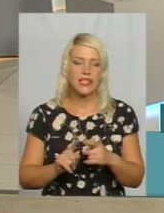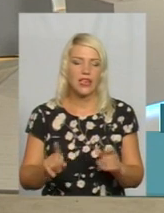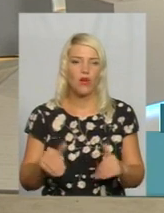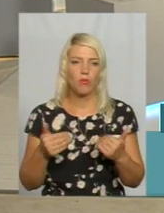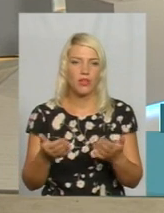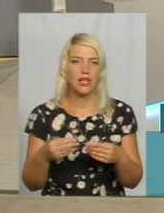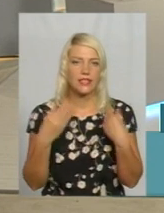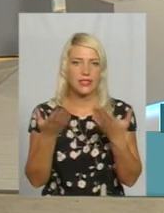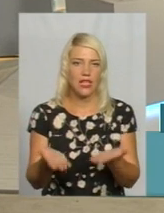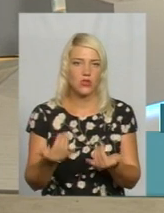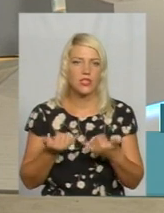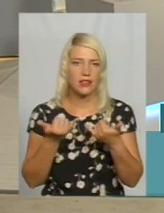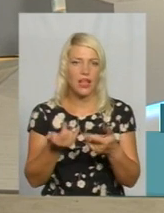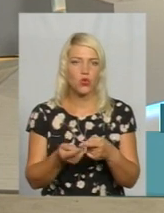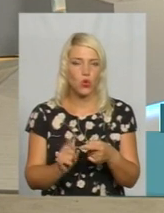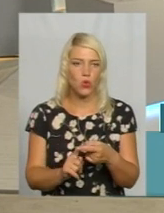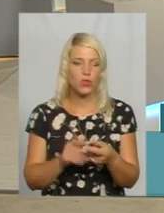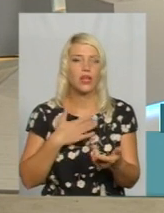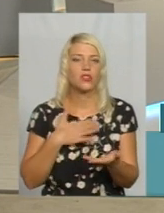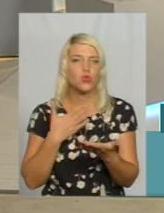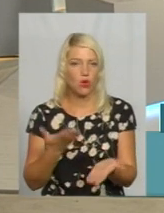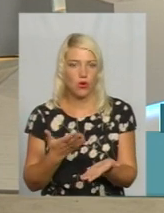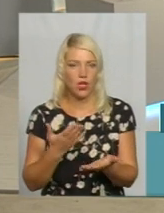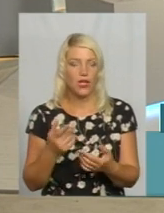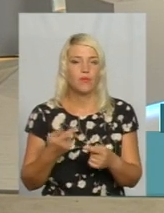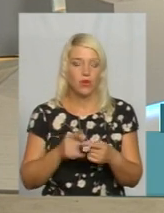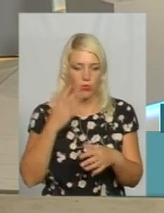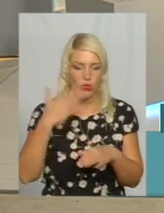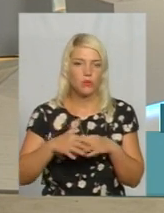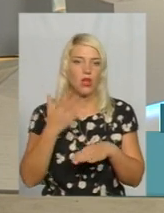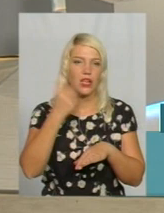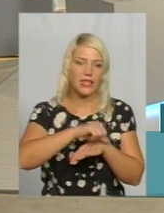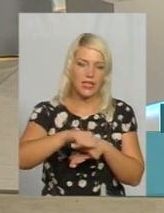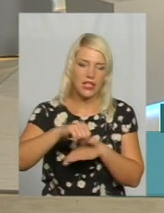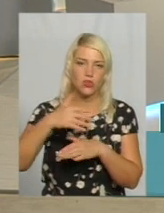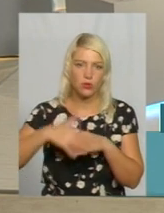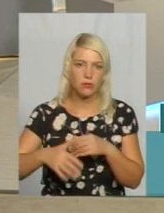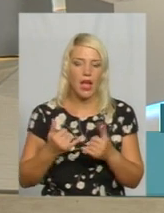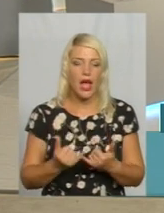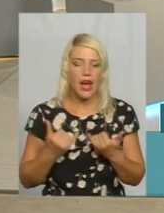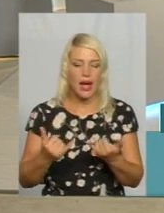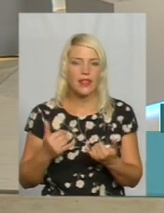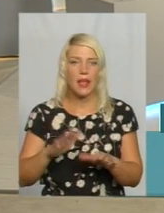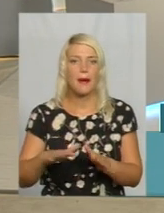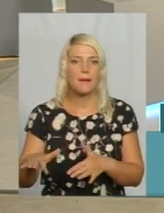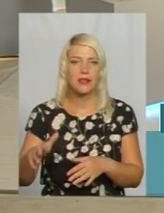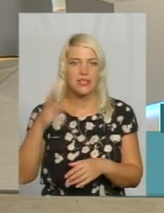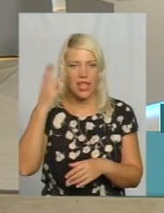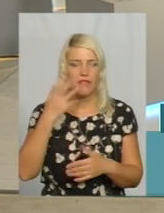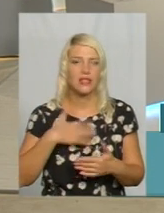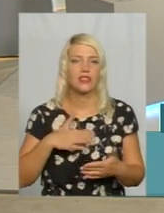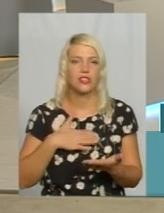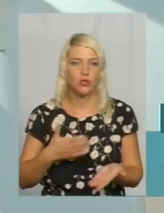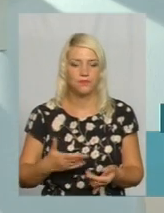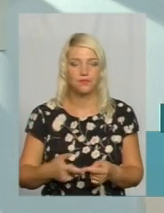подаються для Ну, якщо з тими територіями, які межують, зрозуміло, то от саме для місцевих мовників. По-перше, те, що